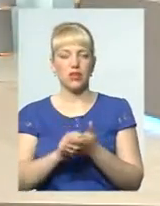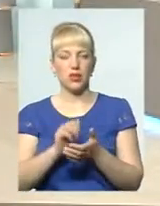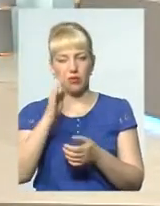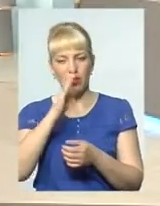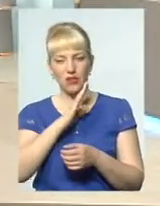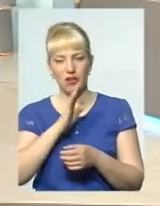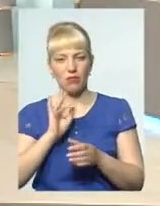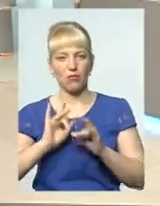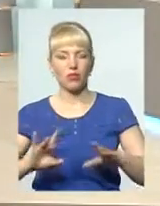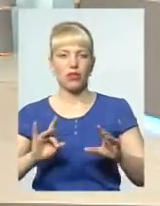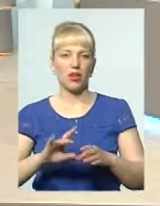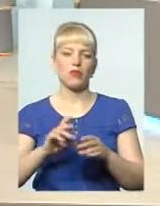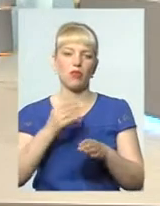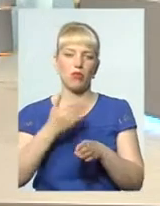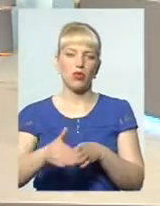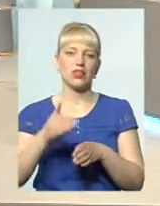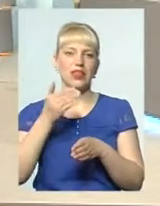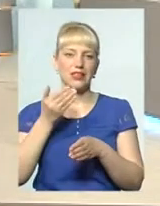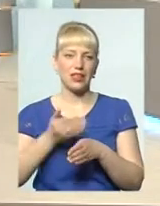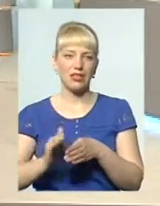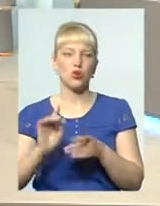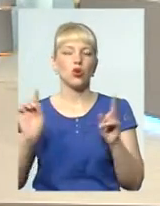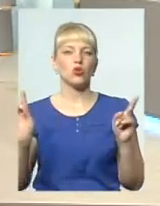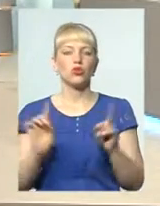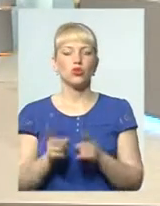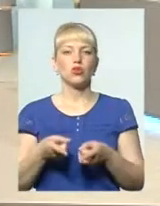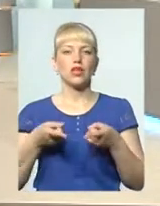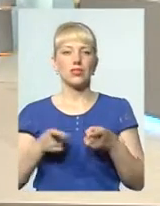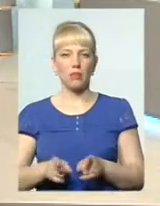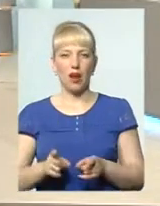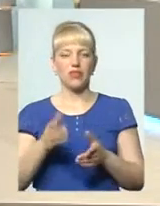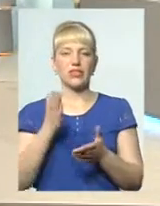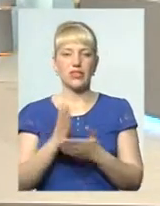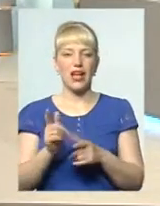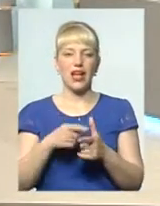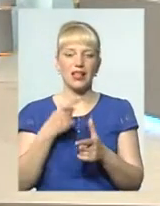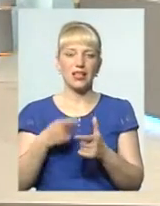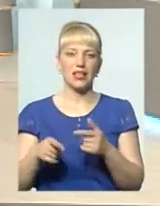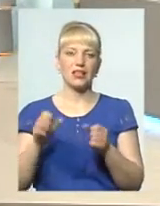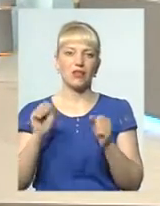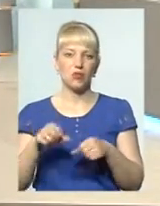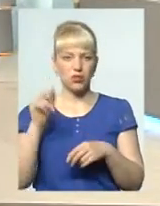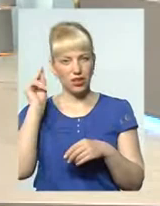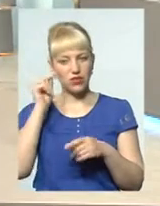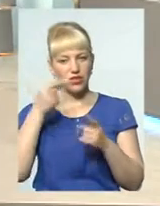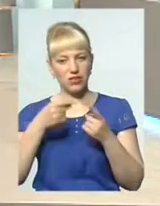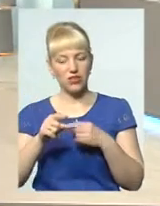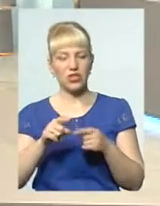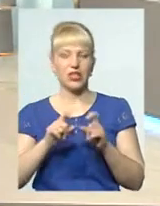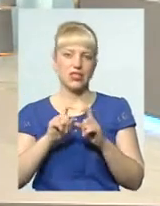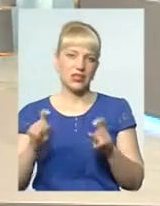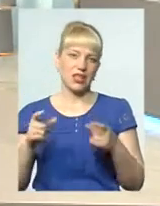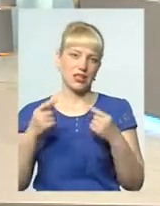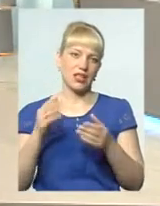пояснювати потихеньку, що насправді є альтернатива, можна навчатись в інших закладах, де є